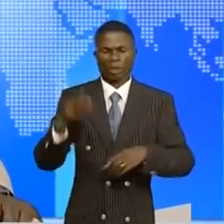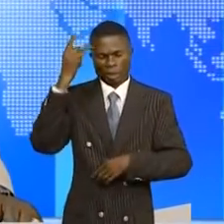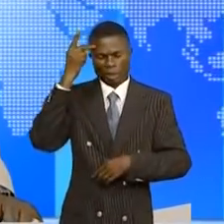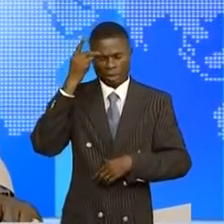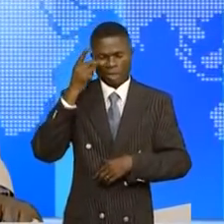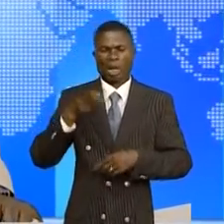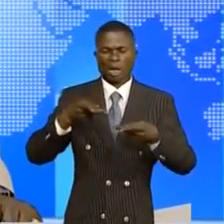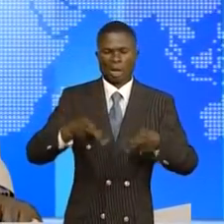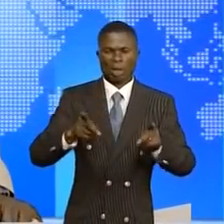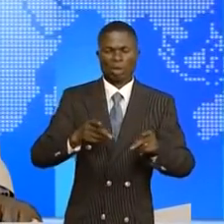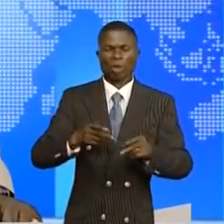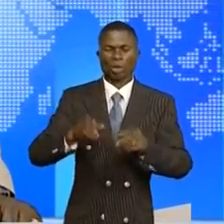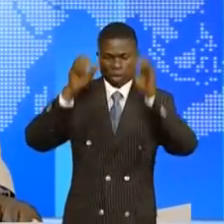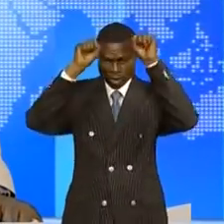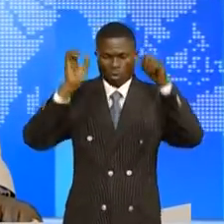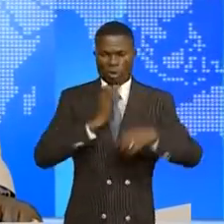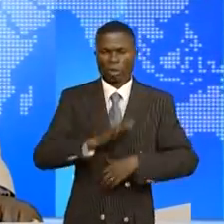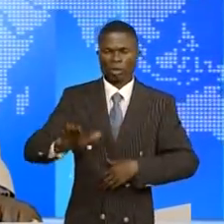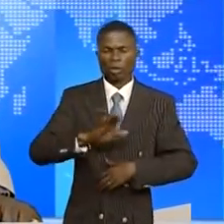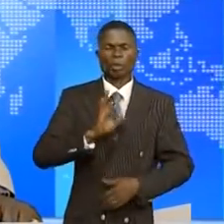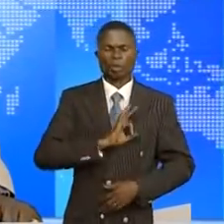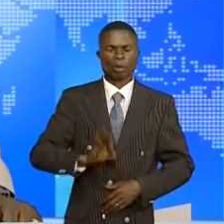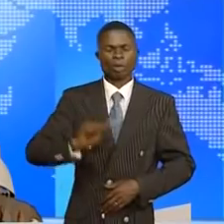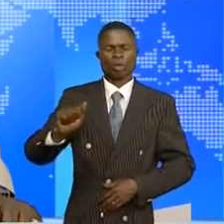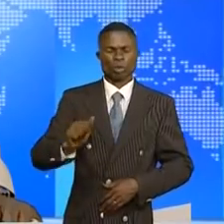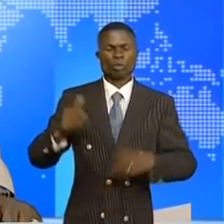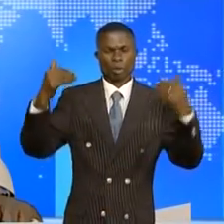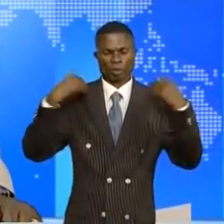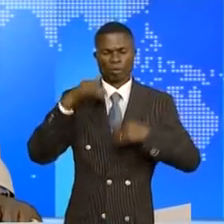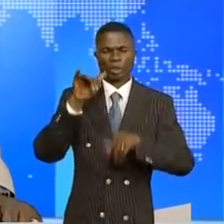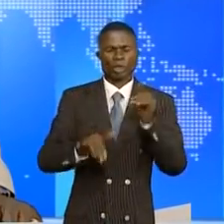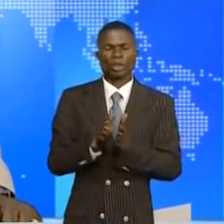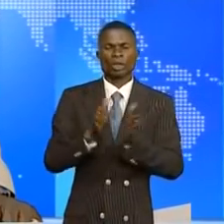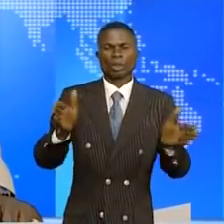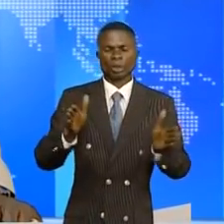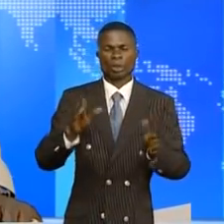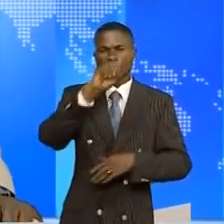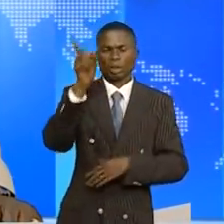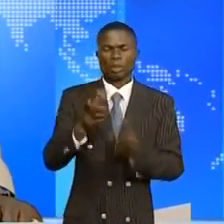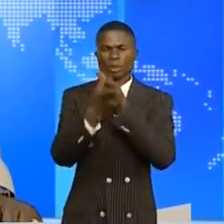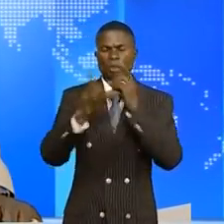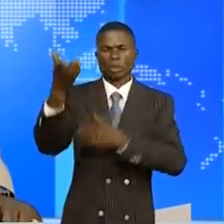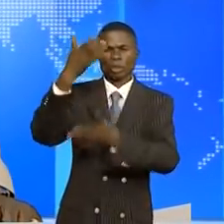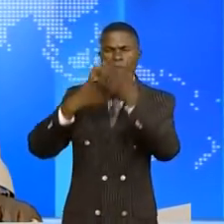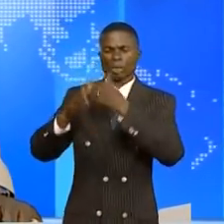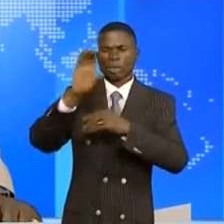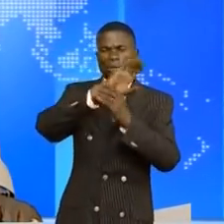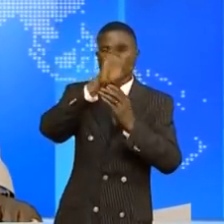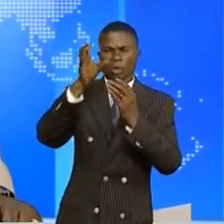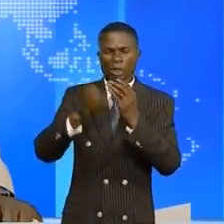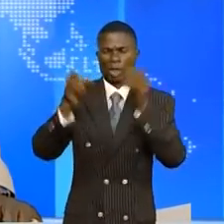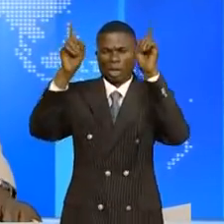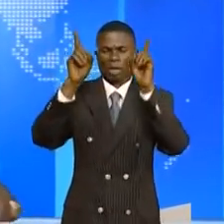patronage du président de la République, Félix Chisekedi. Le secrétaire général de la zone libre-échange continentale